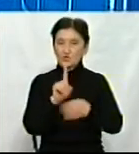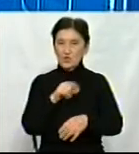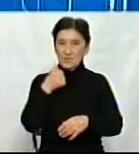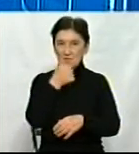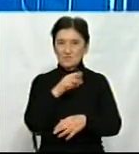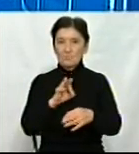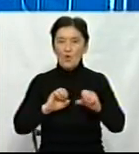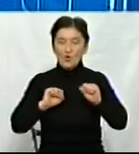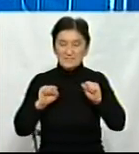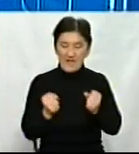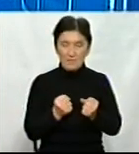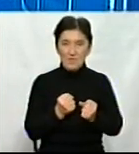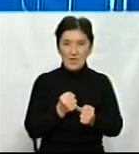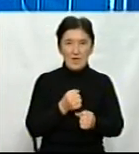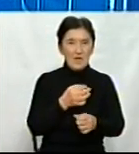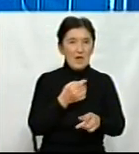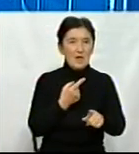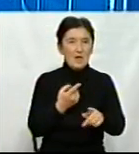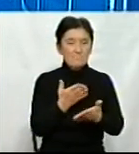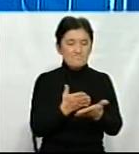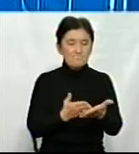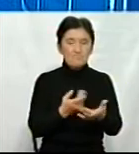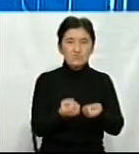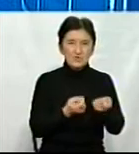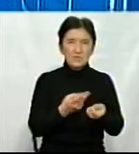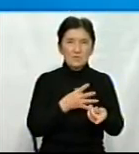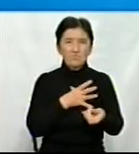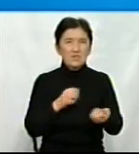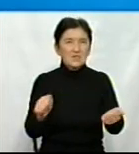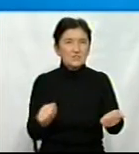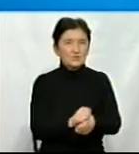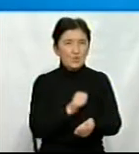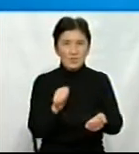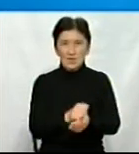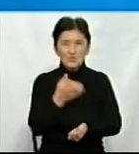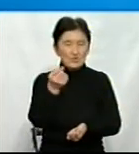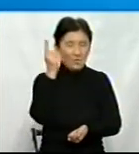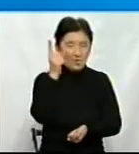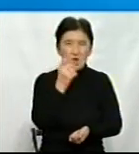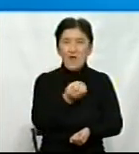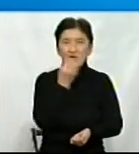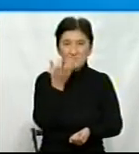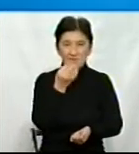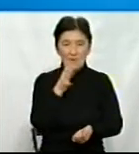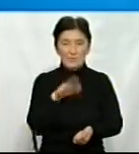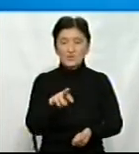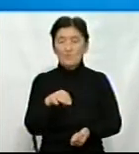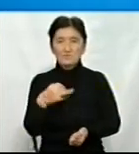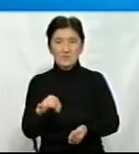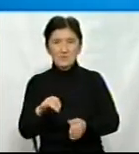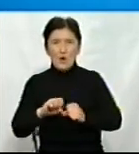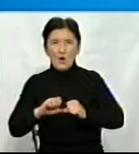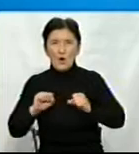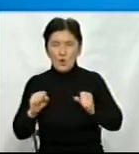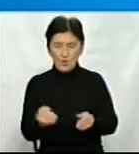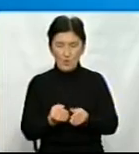пшениці, то весна була дуже складна. Посуха в квітні місяці, а потім травень холодний, мокрий. І саме